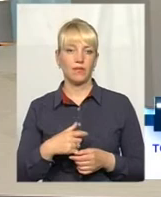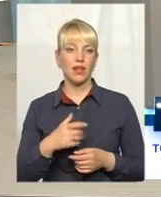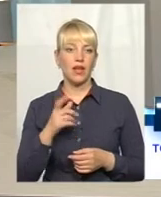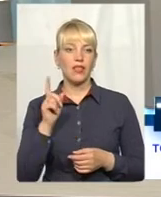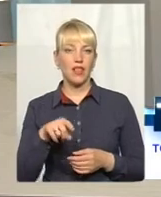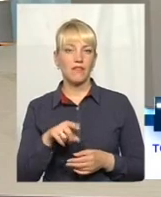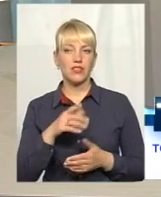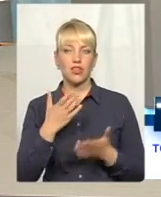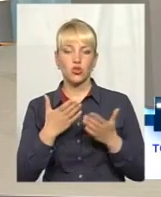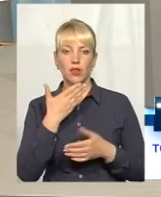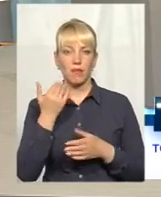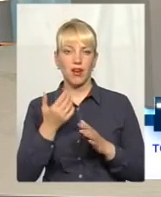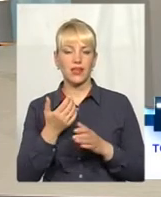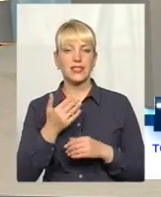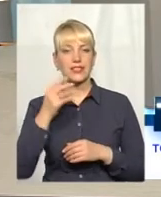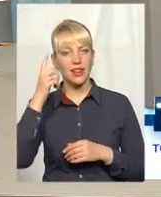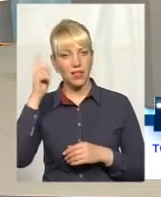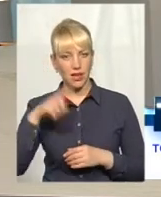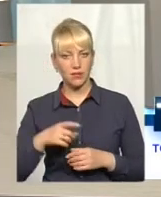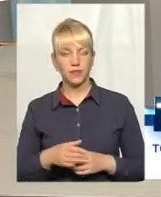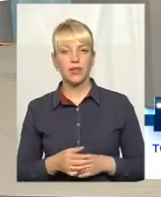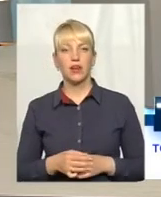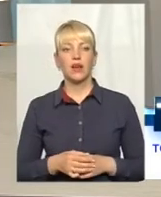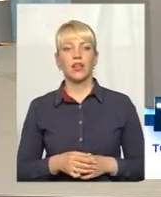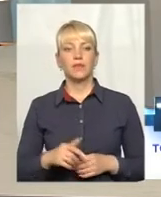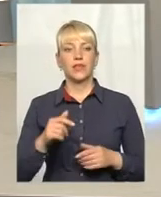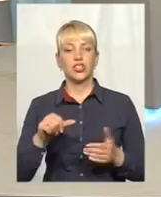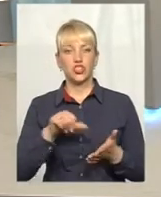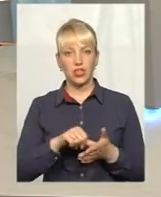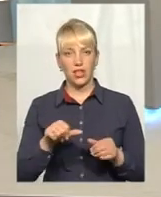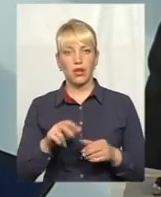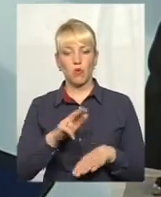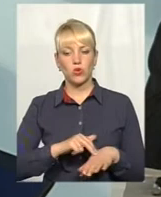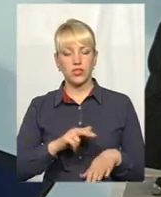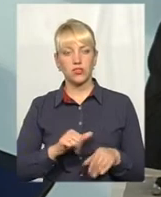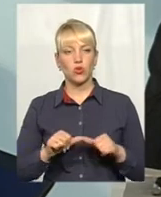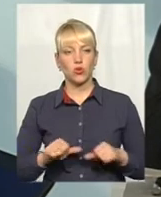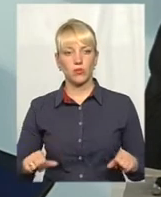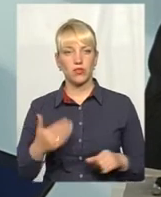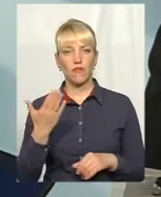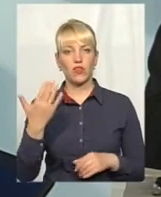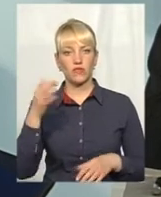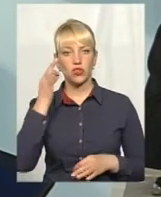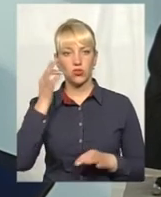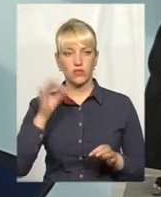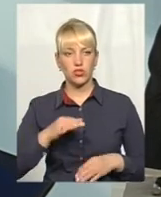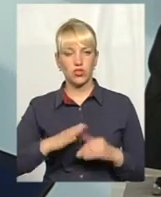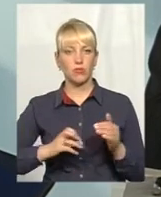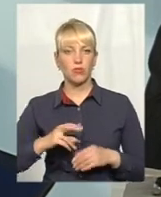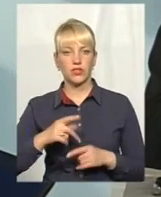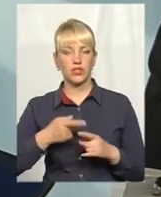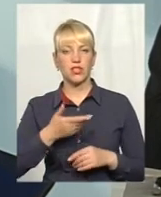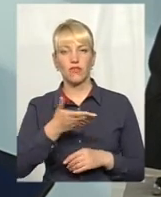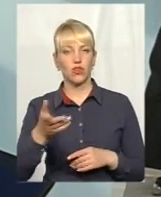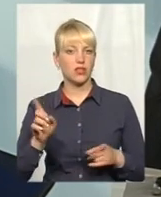Ну, по-перше, члени поліцейської комісії, вони вже досвідчені і професійні, і вони